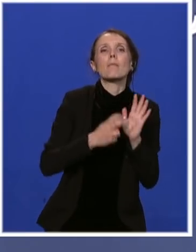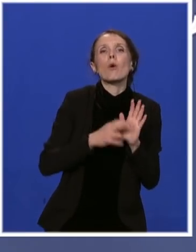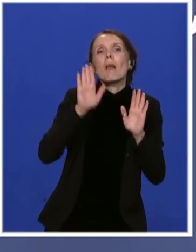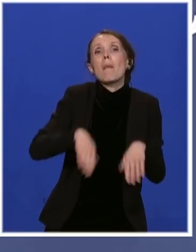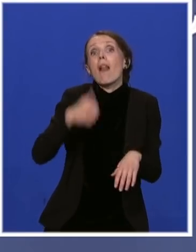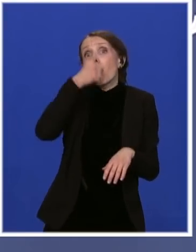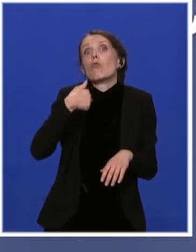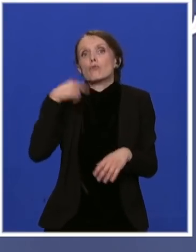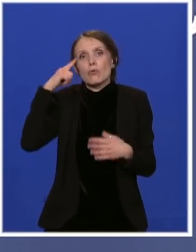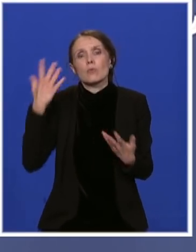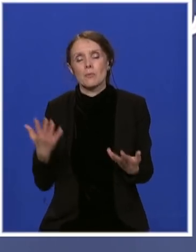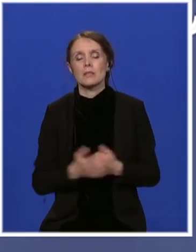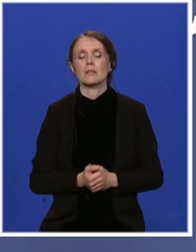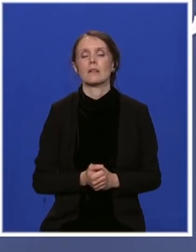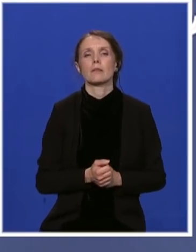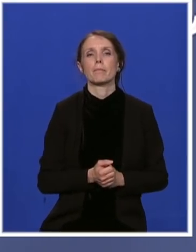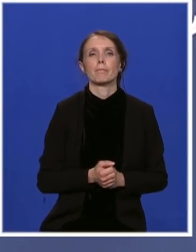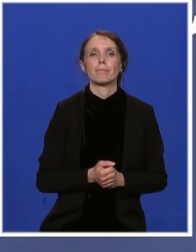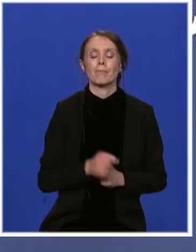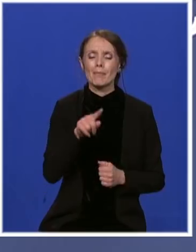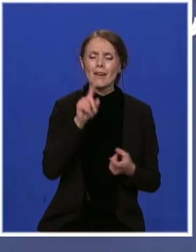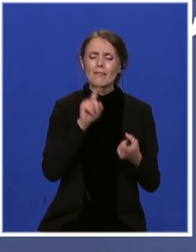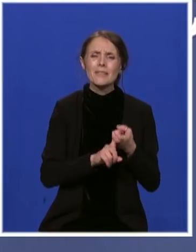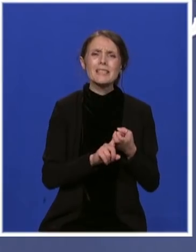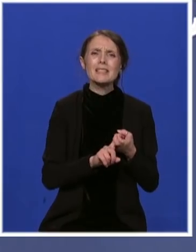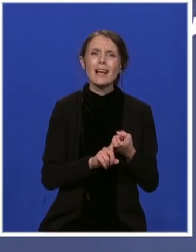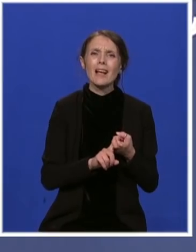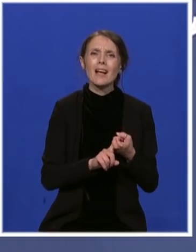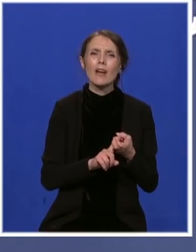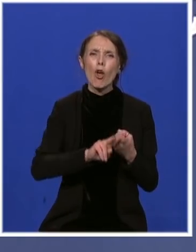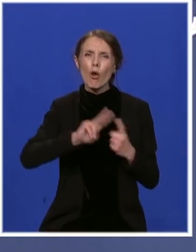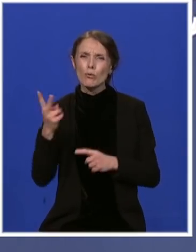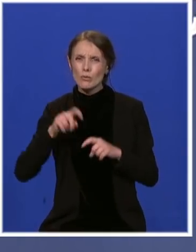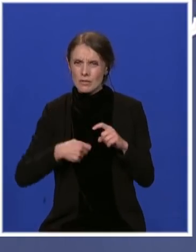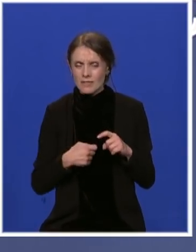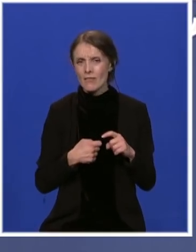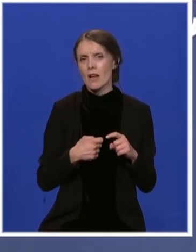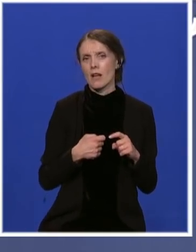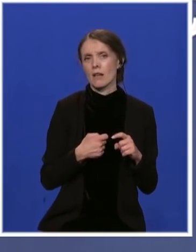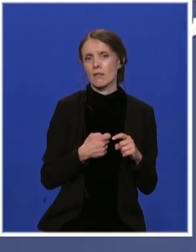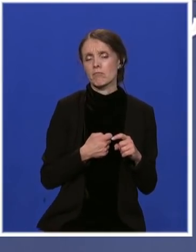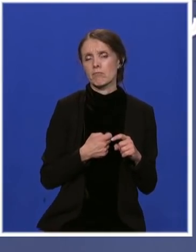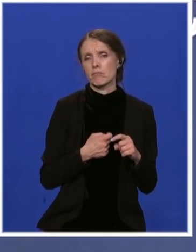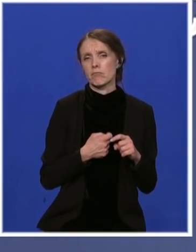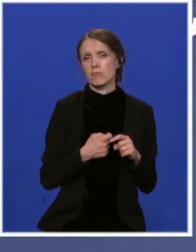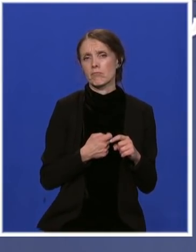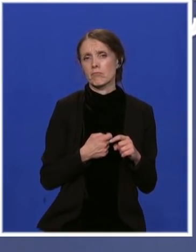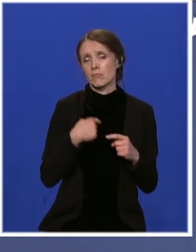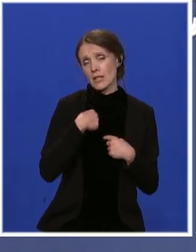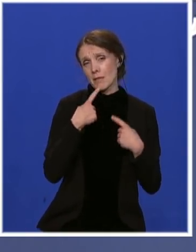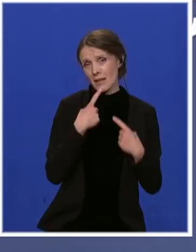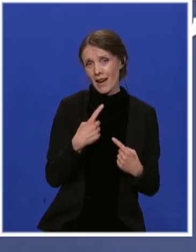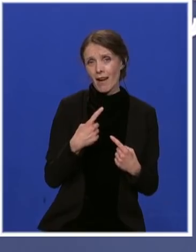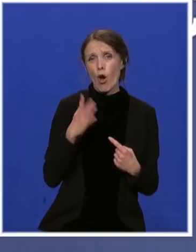očekivali. Ja bih, što se ovog drugog tiče, samo rekao koliko je gospodin Vrhil